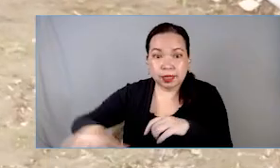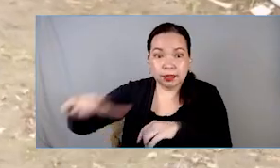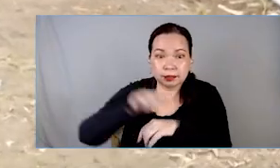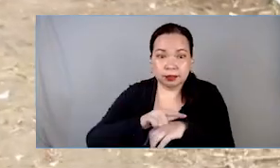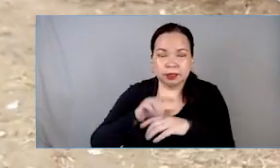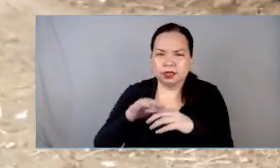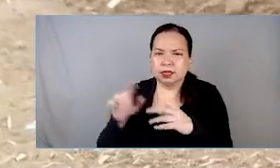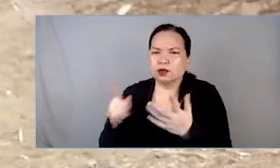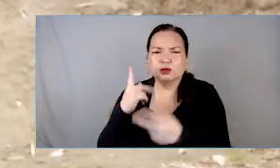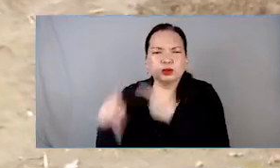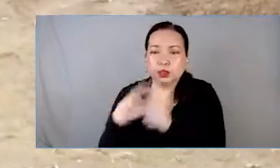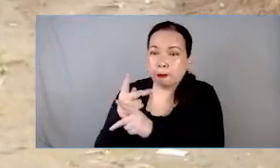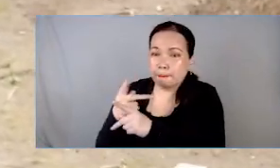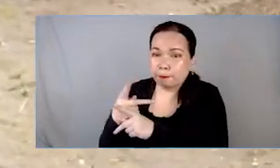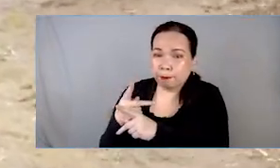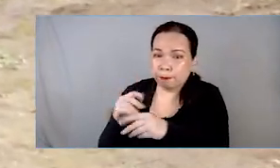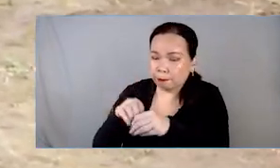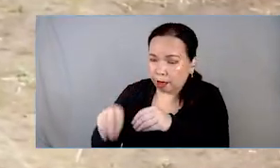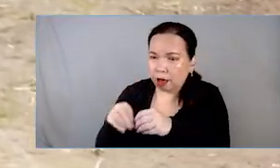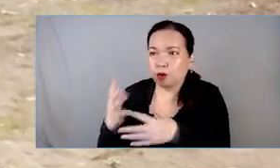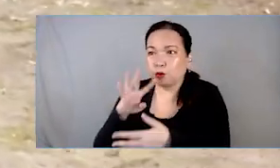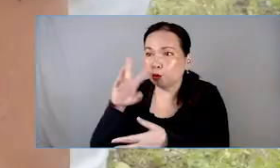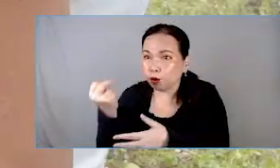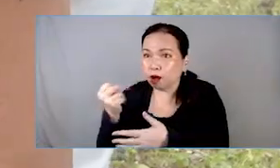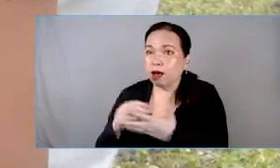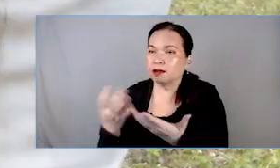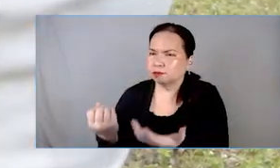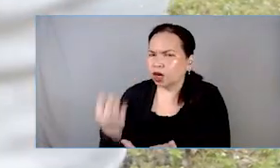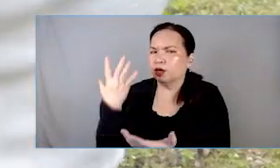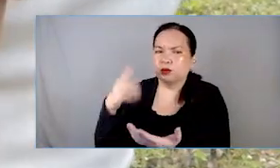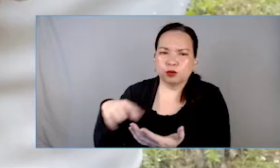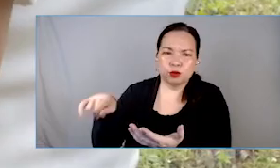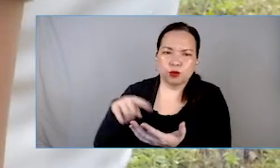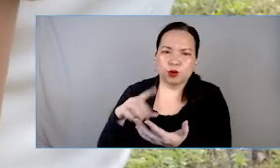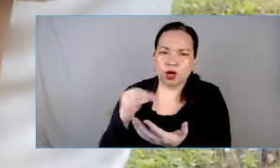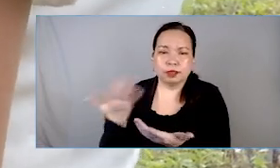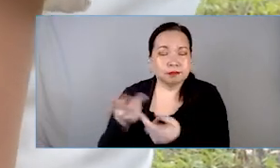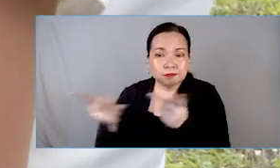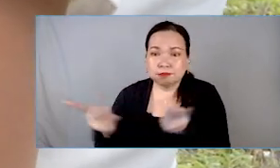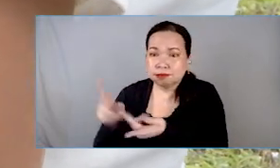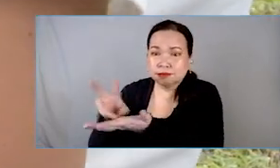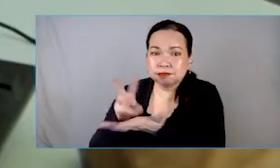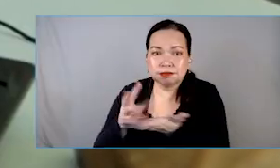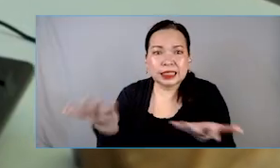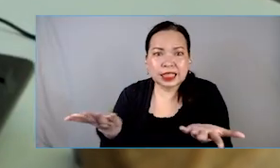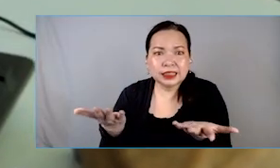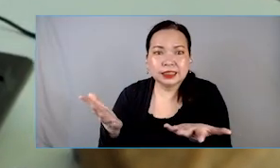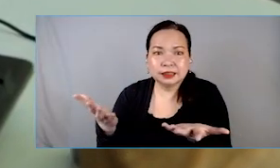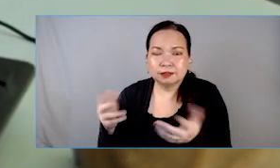sinasaka nila kung ilan ang produkto, magkano magiging produkto, at saka yung saang lugar nakalagay yung kanagsasaka.